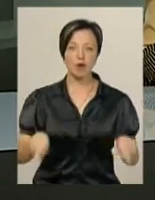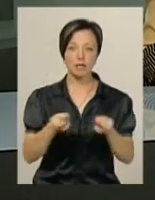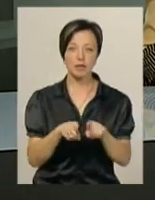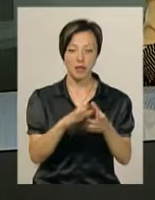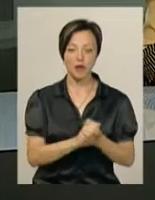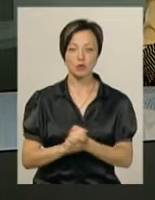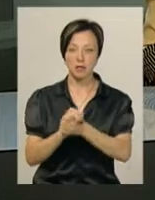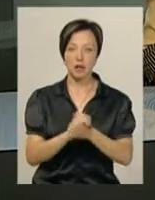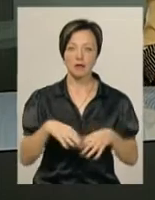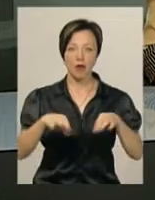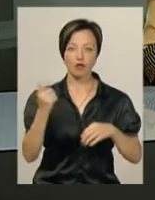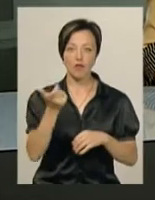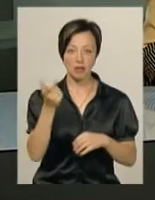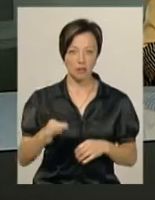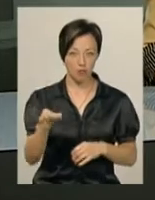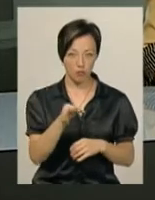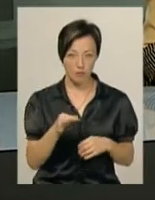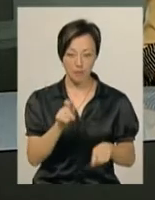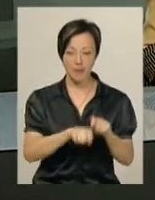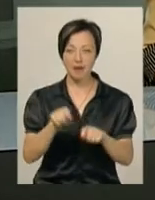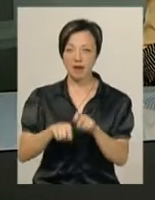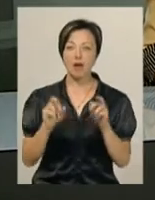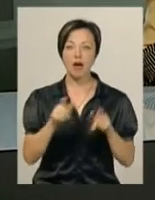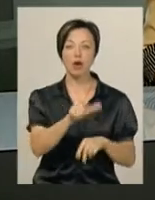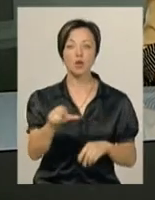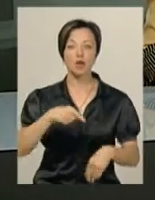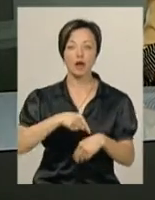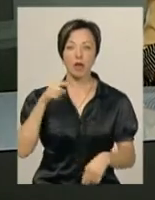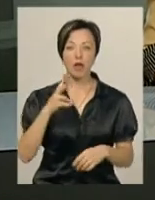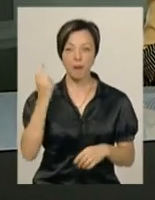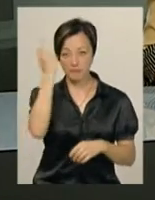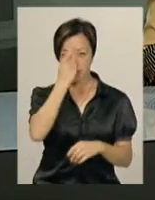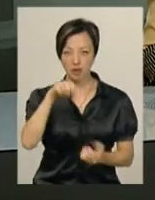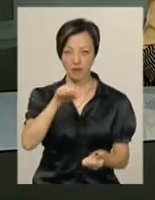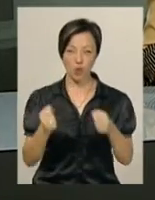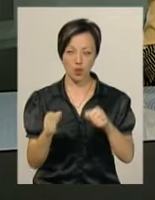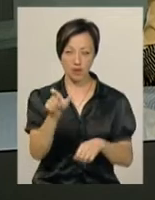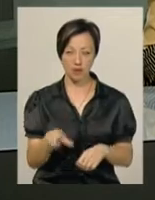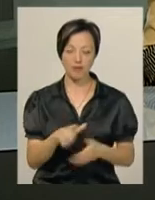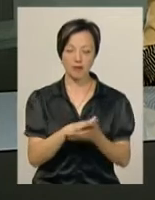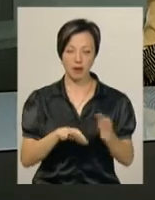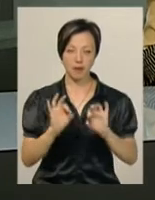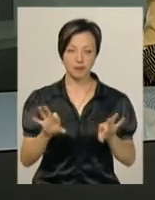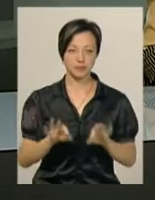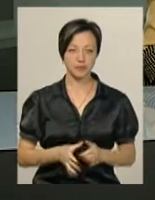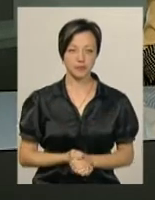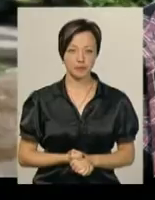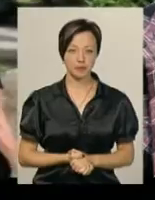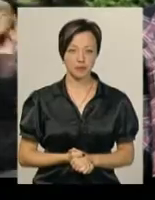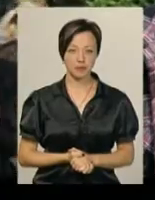Асоціації автовласників Хмельниччини перевіряли, як містяни реагують на нетверезих водіїв. Тетяна Присекар далі.